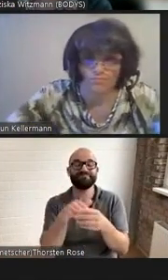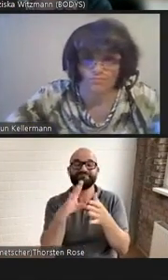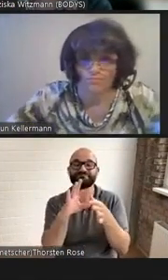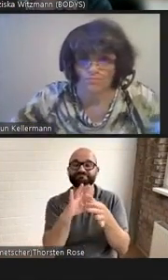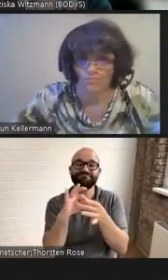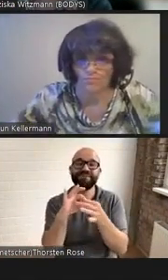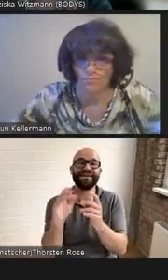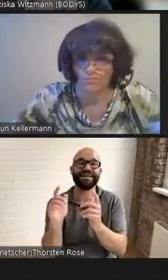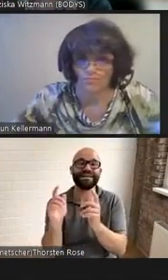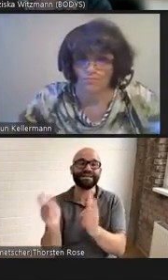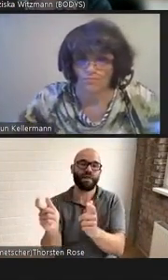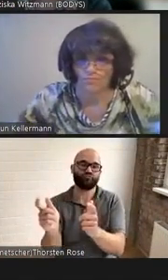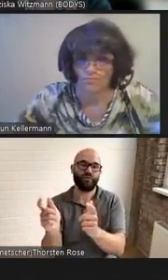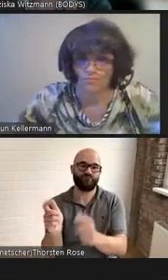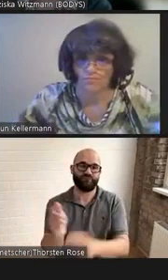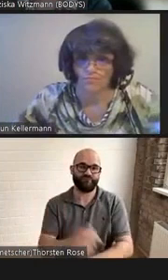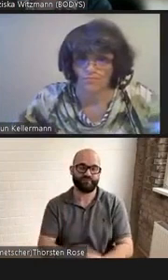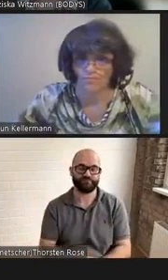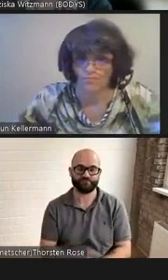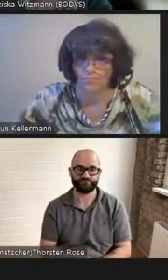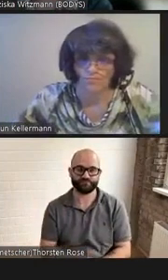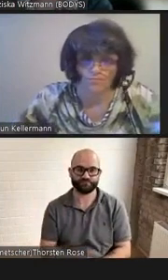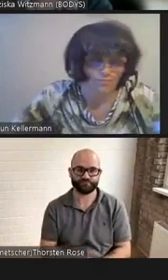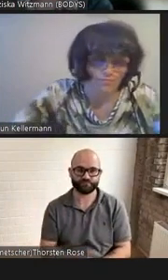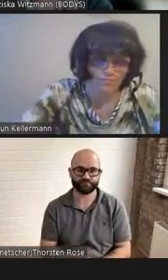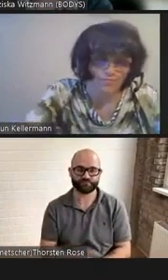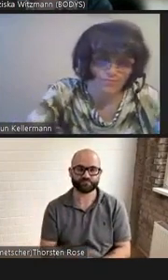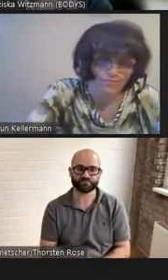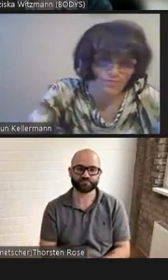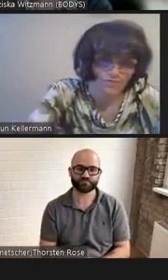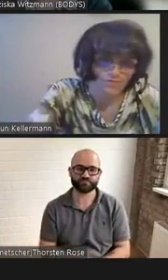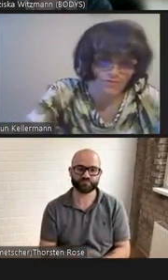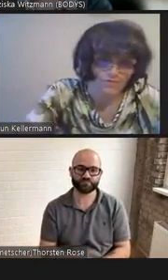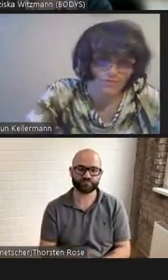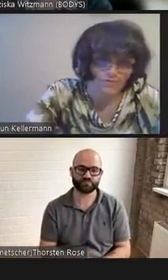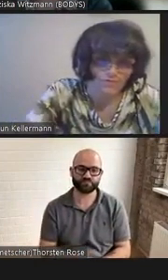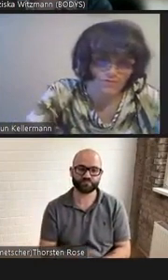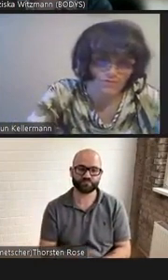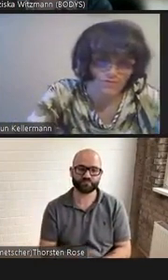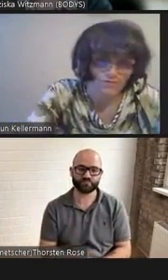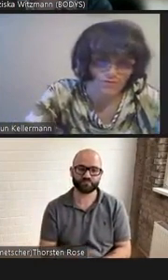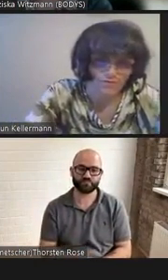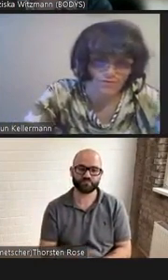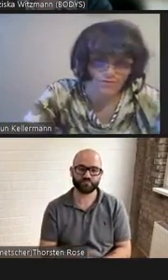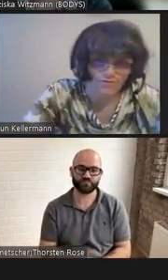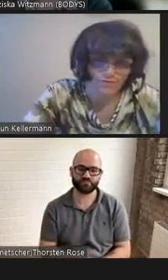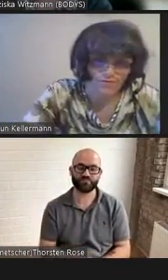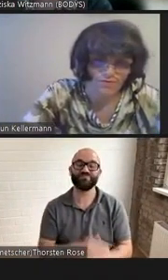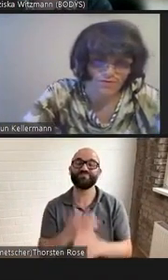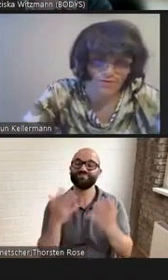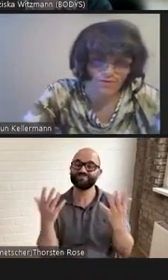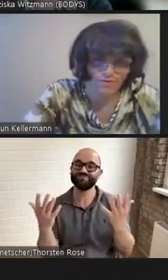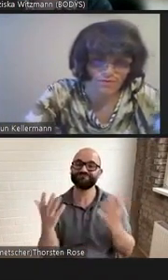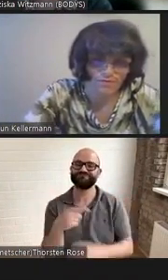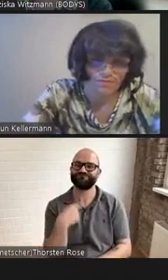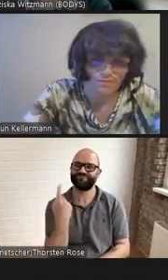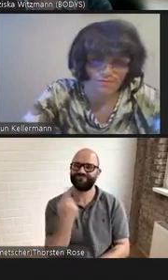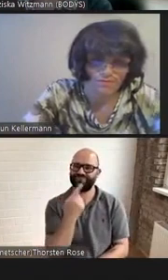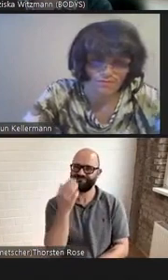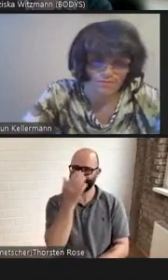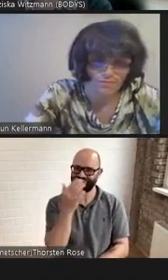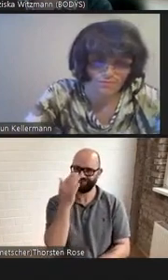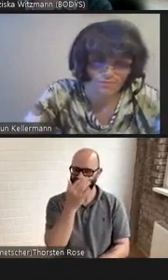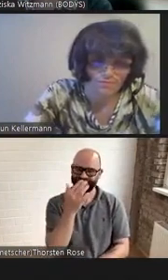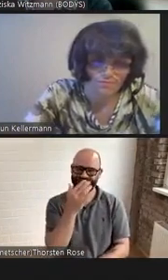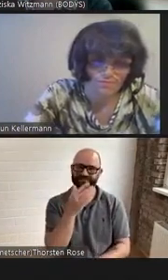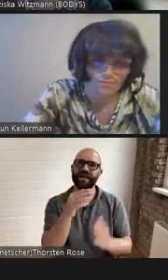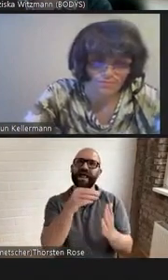Gesellschaft, in der sie stattfindet. Und hier stellen wir uns die Frage, wie Literatur und